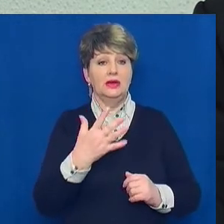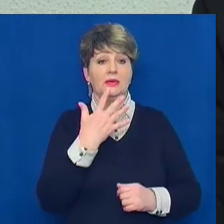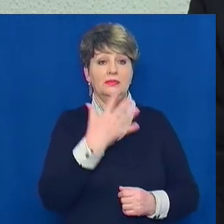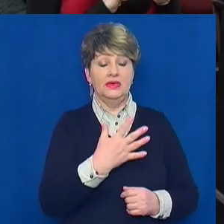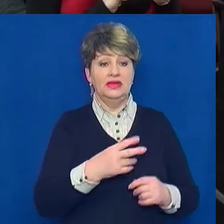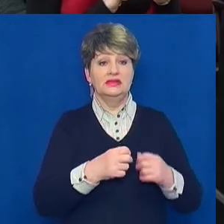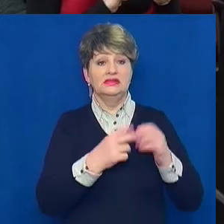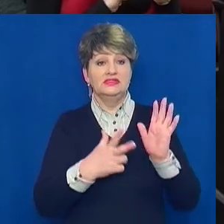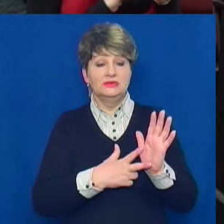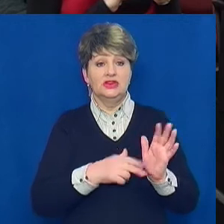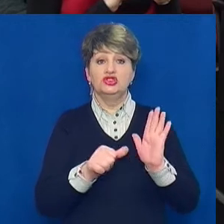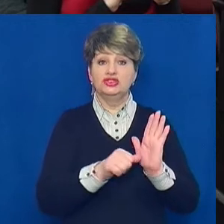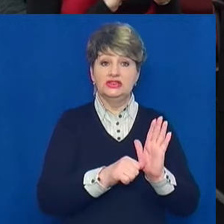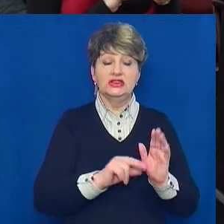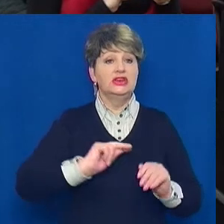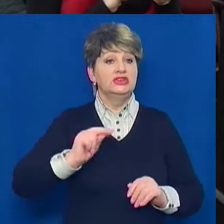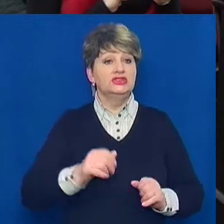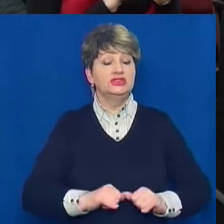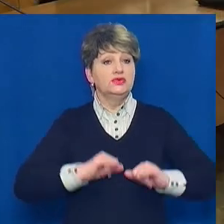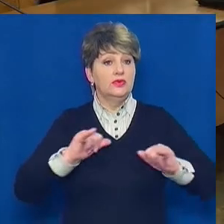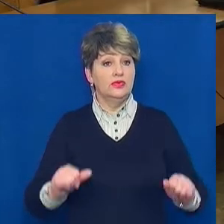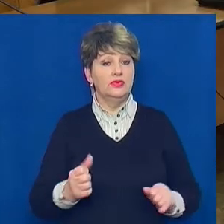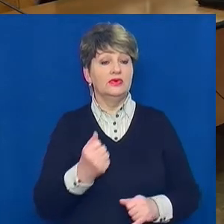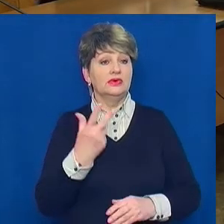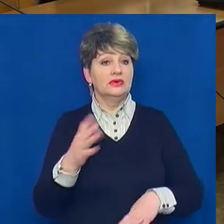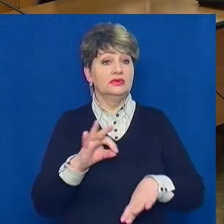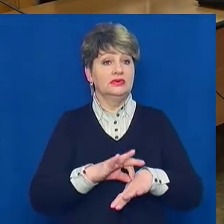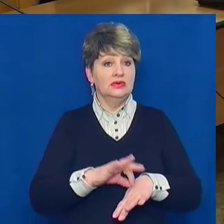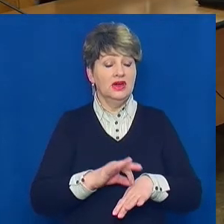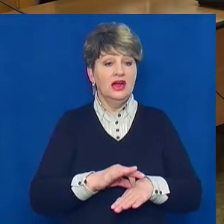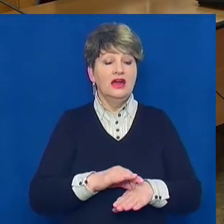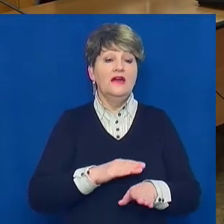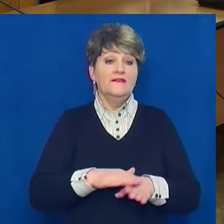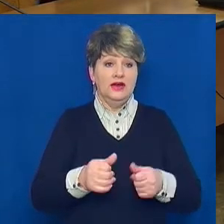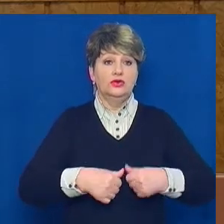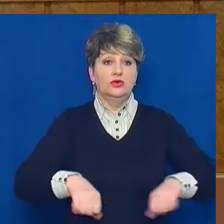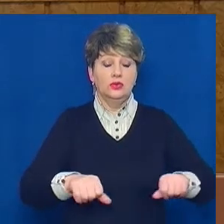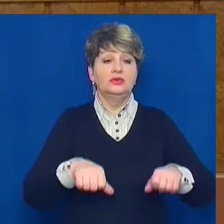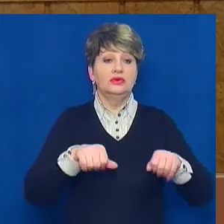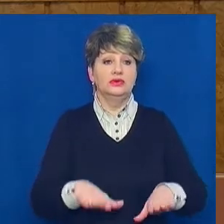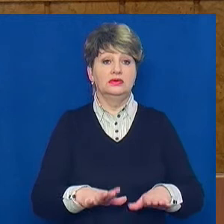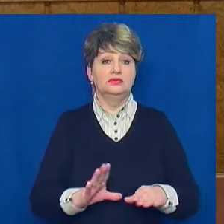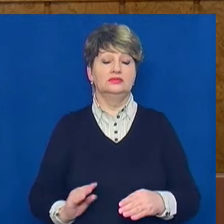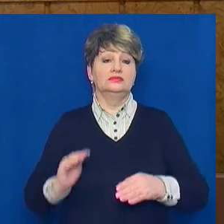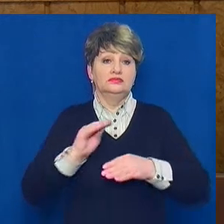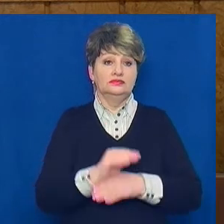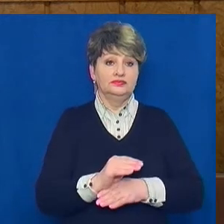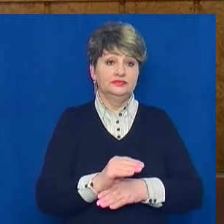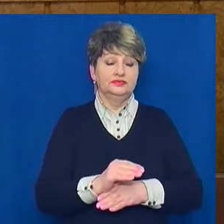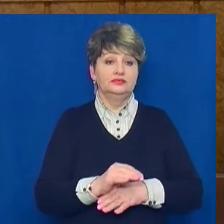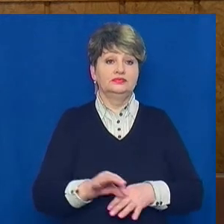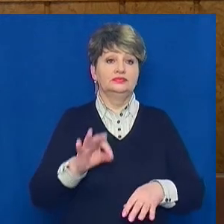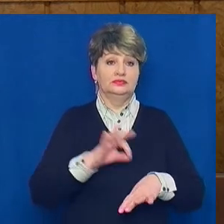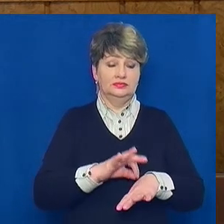– 6. Через збільшення кількості хворих виконком ухвалив рішення про введення карантину. Призупинити на період з 29